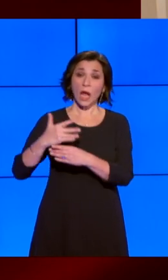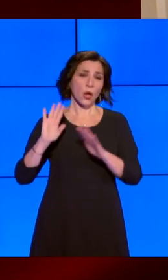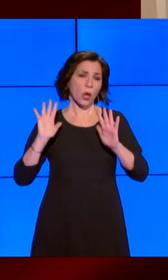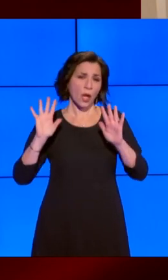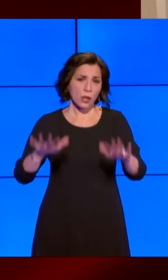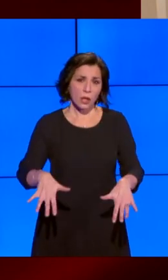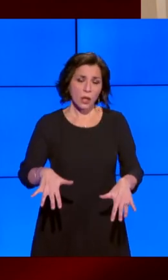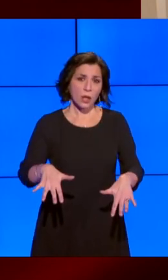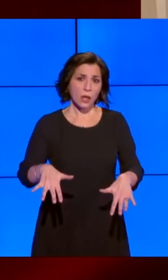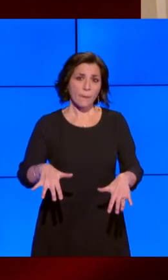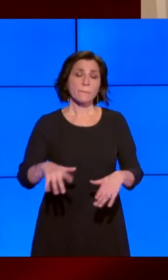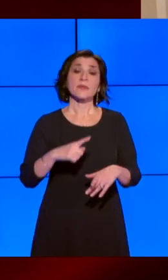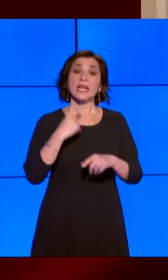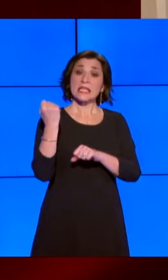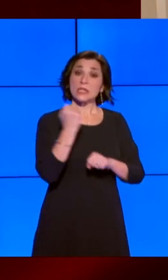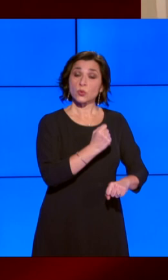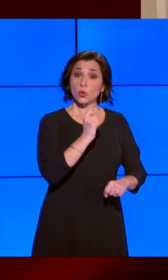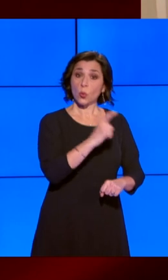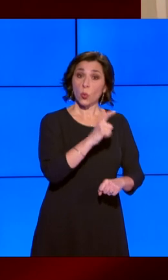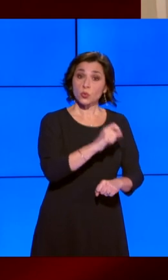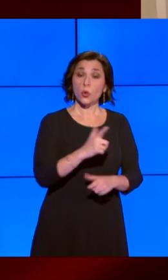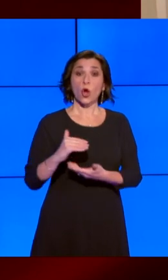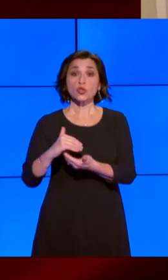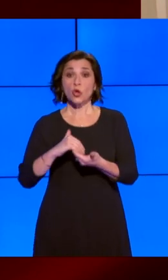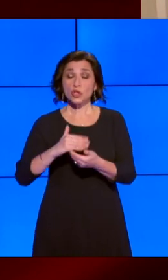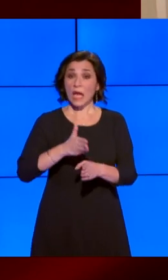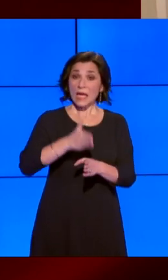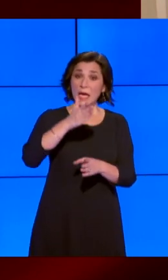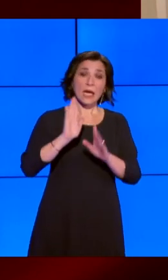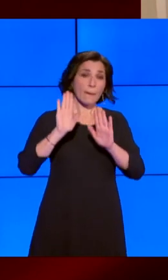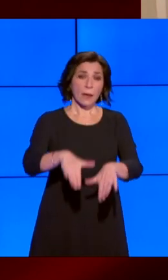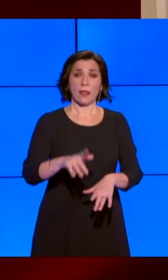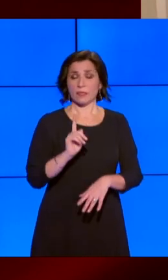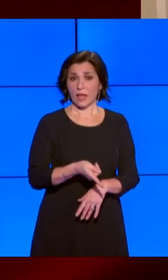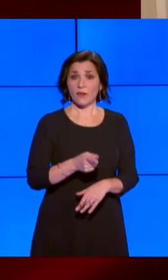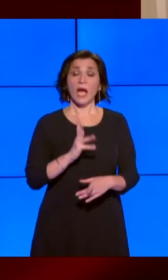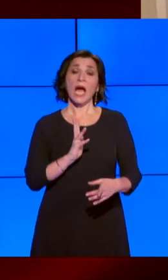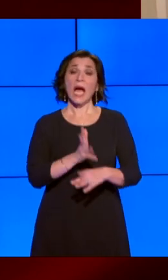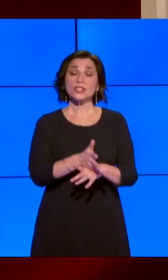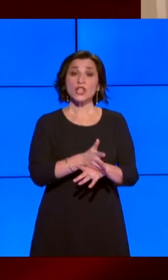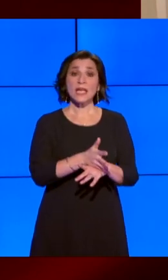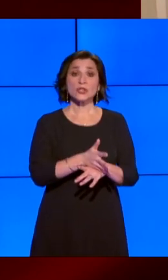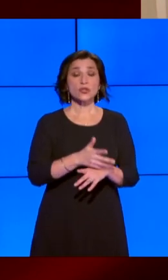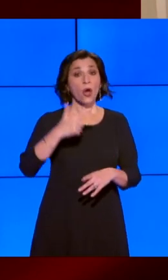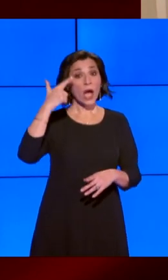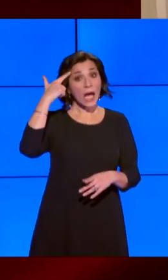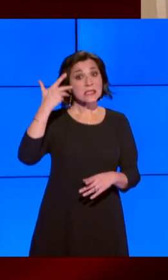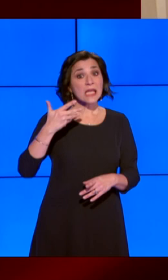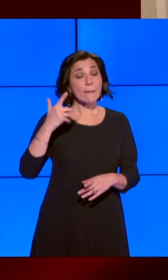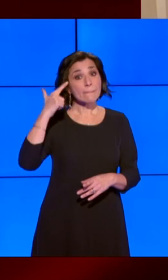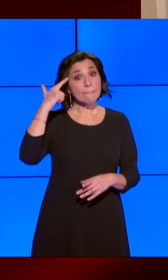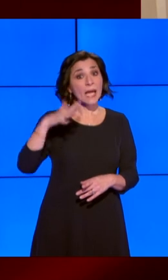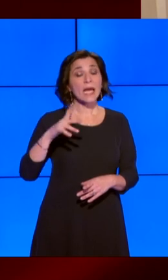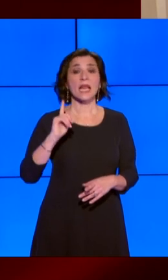rapporto tra istituzioni culturali e società e l'accesso al sapere. In questo